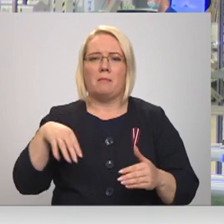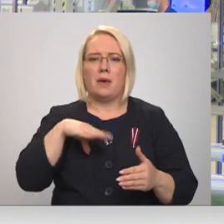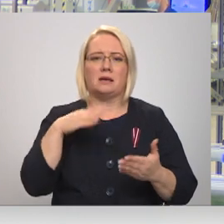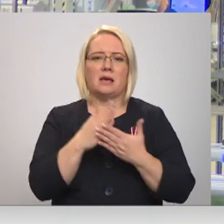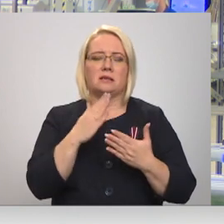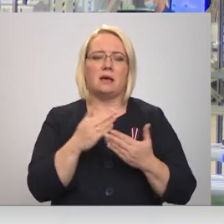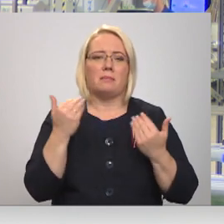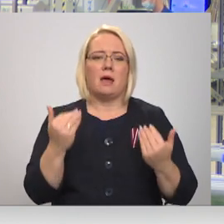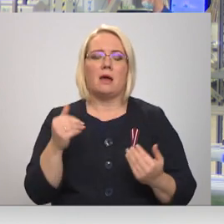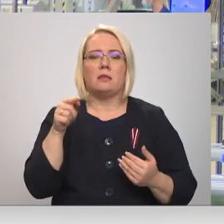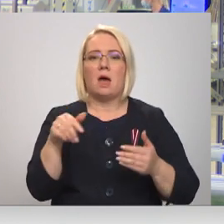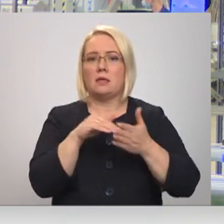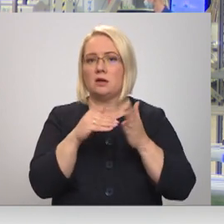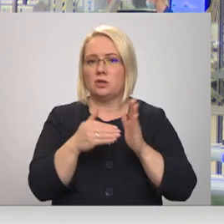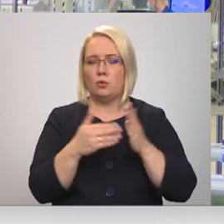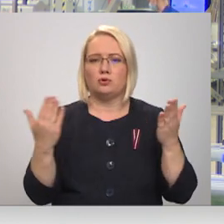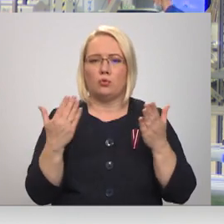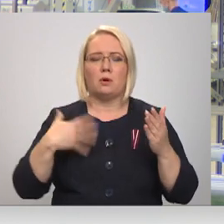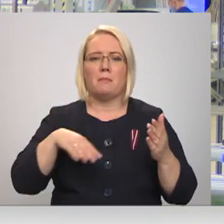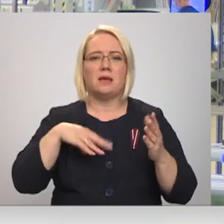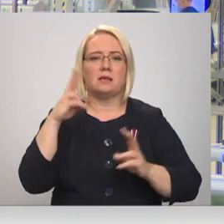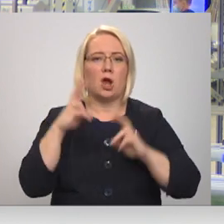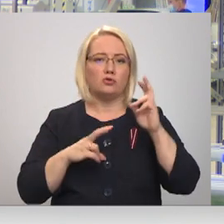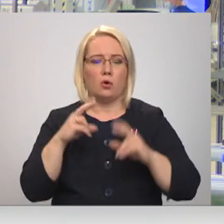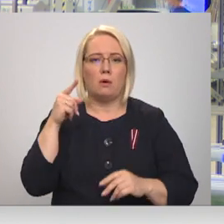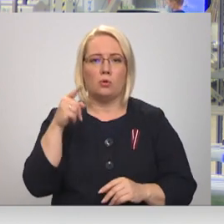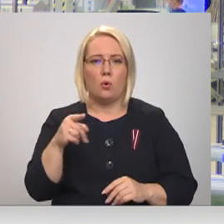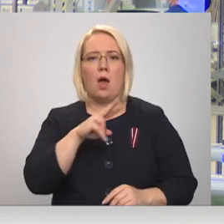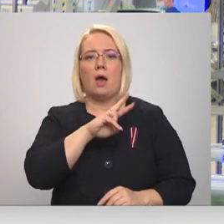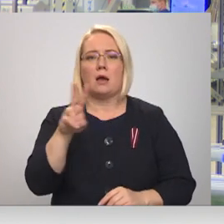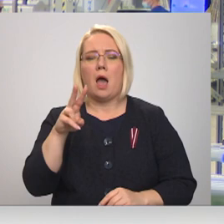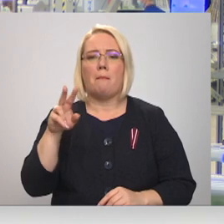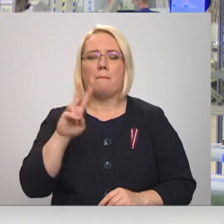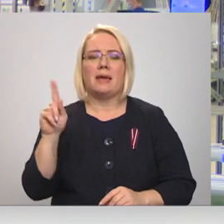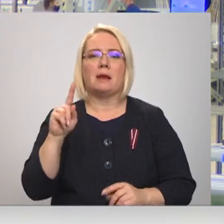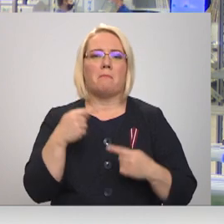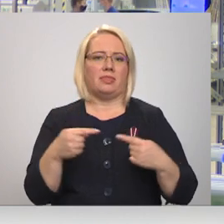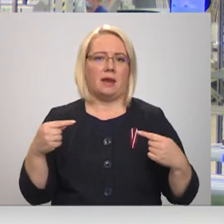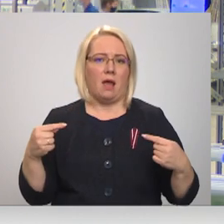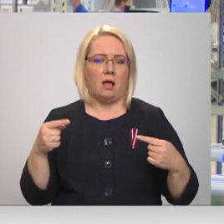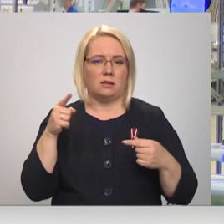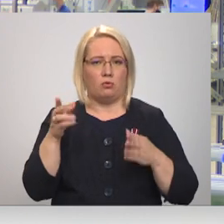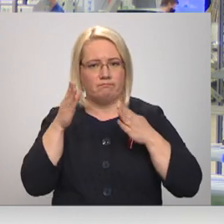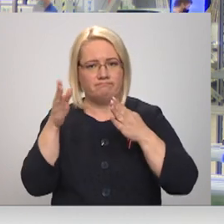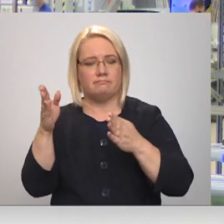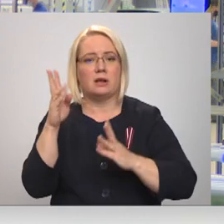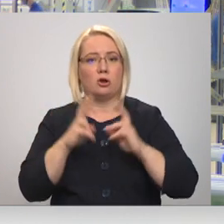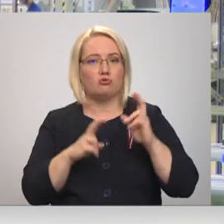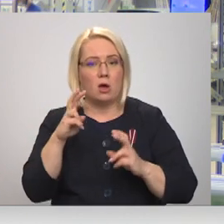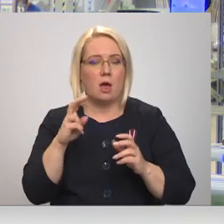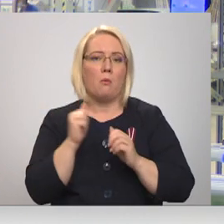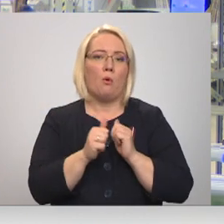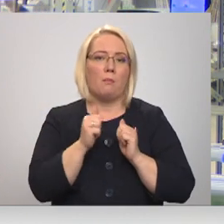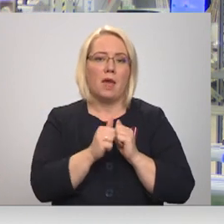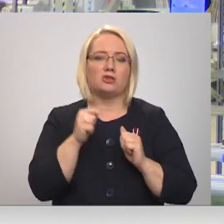kur mēs ražojam to, kam mums ir materiāli. Un bieži